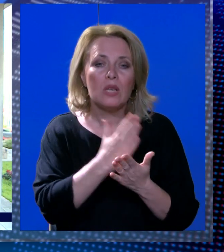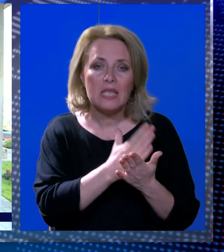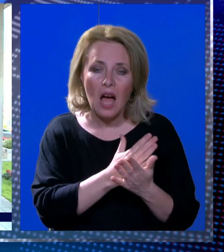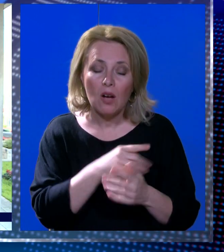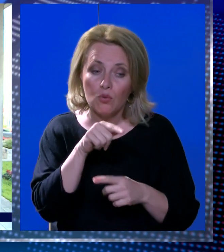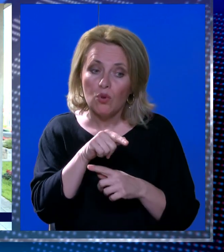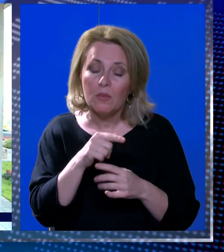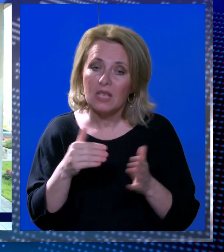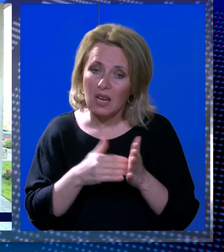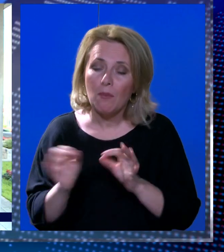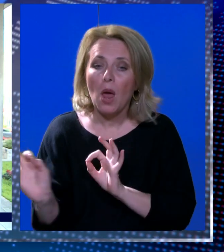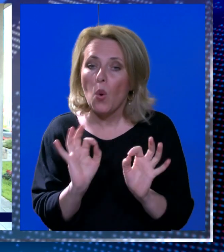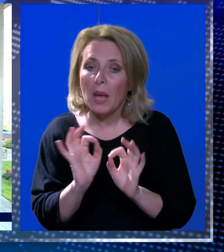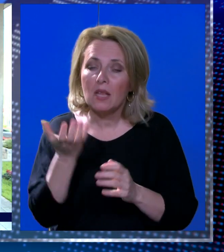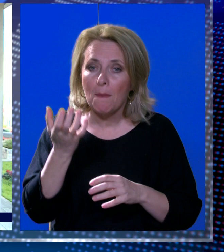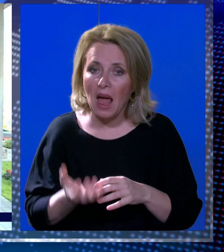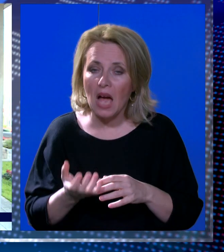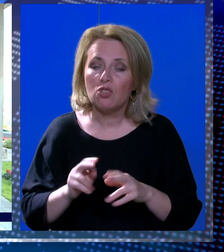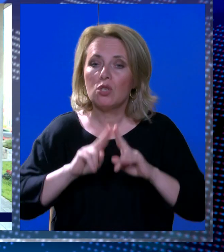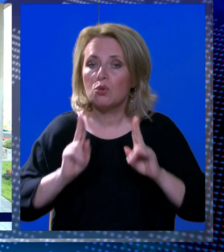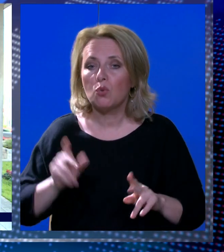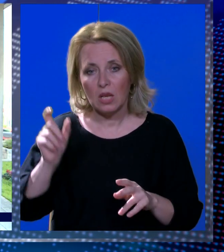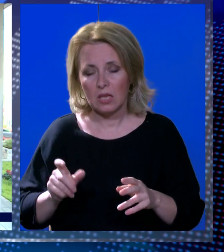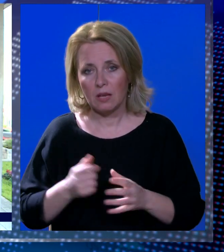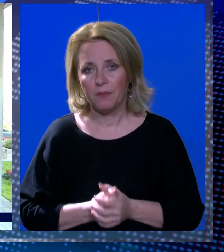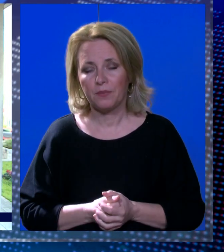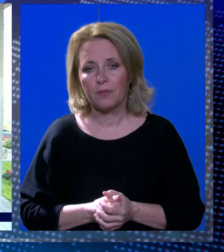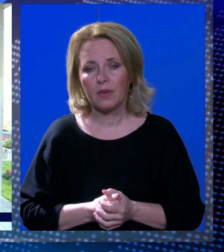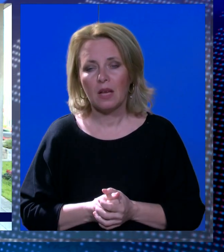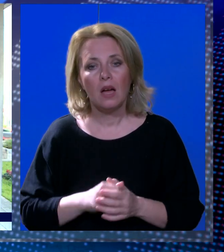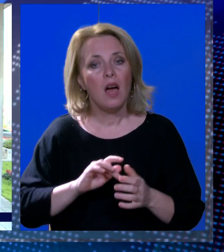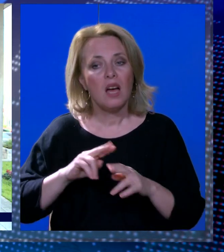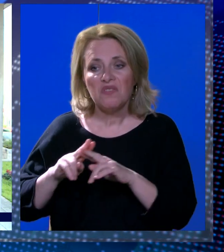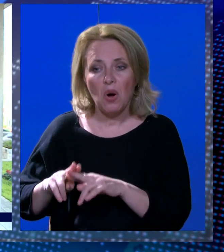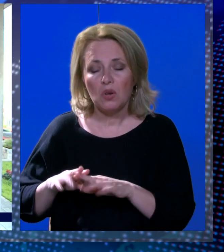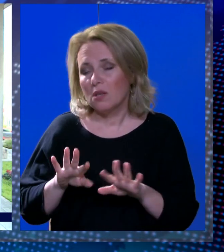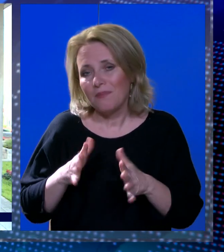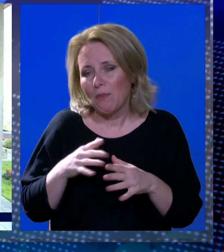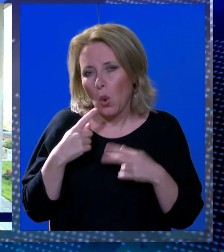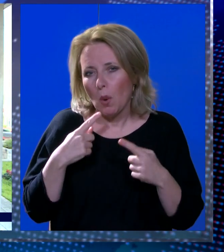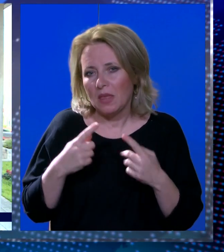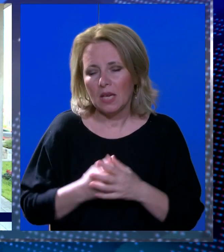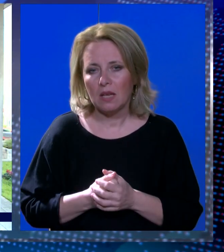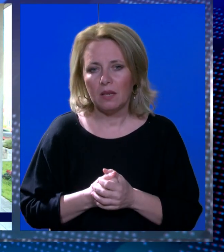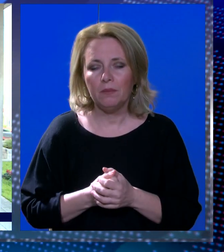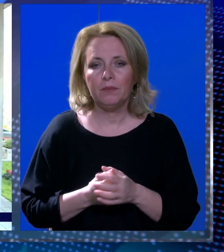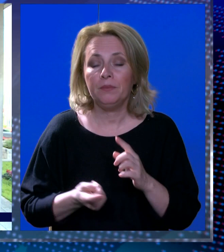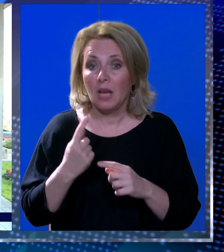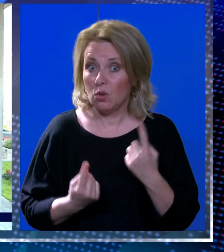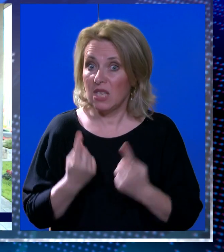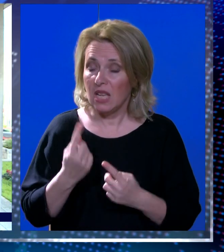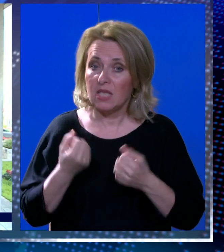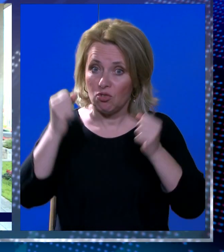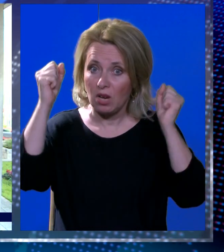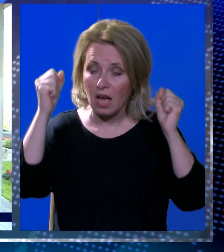zakona kojim će se urediti plaće sudaca na jedan objektivan način. A sve ostalo vam ne budu komentirati. Ukoliko bi